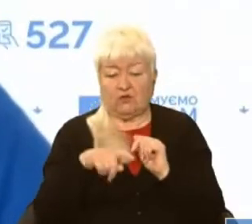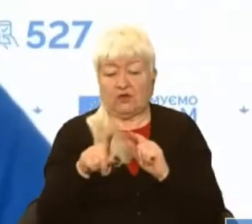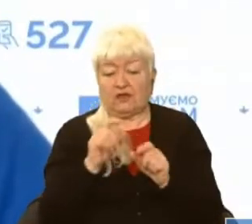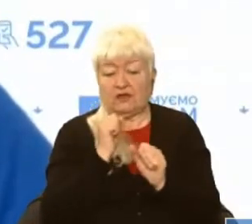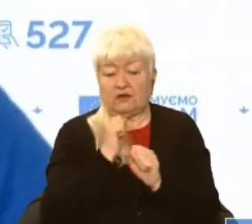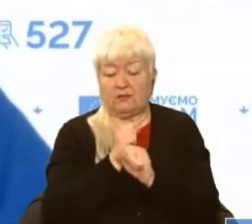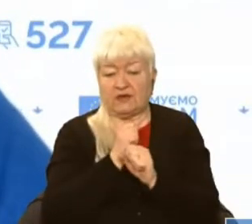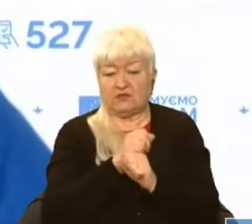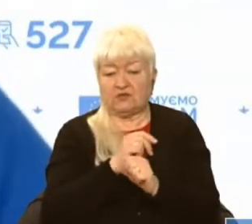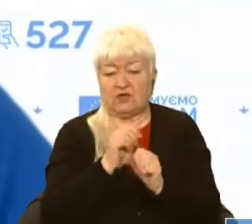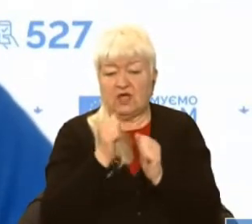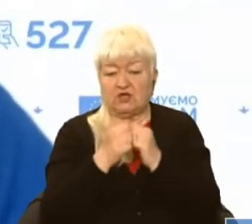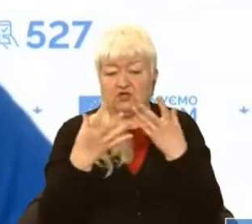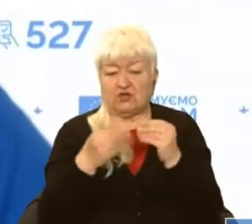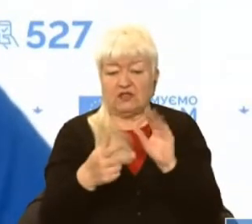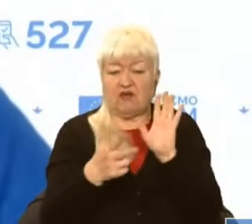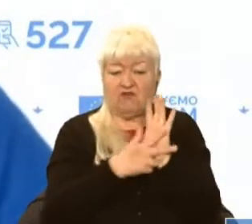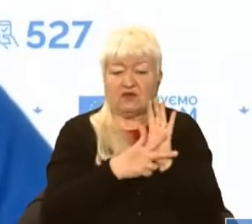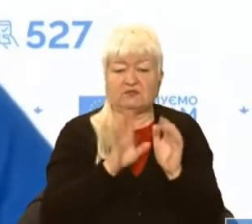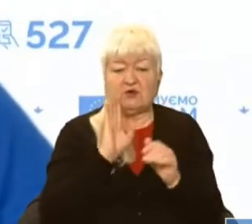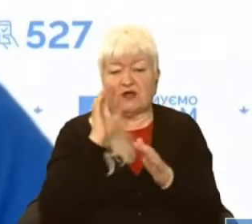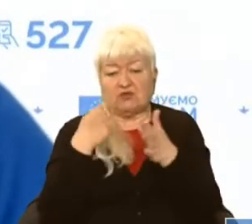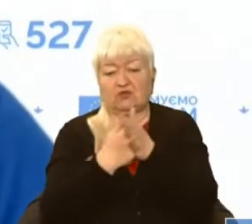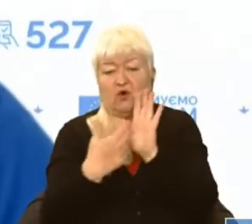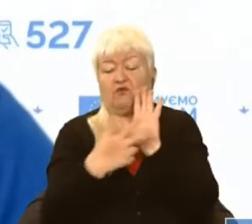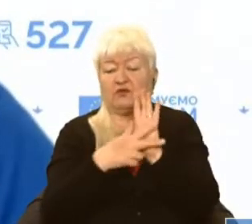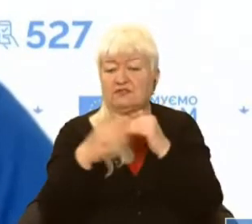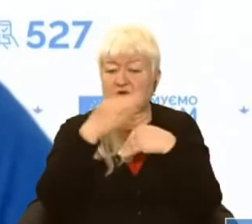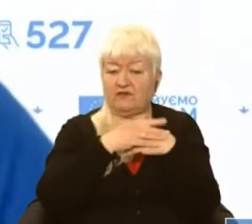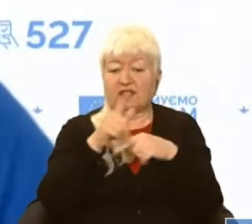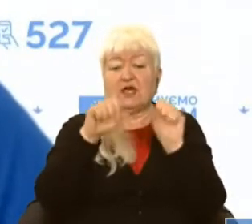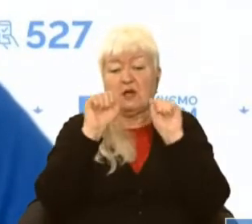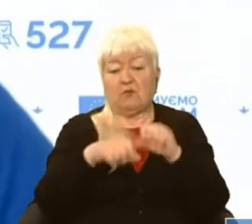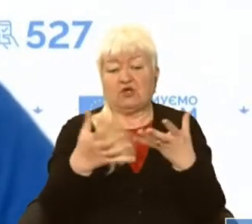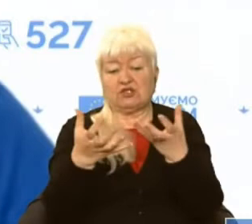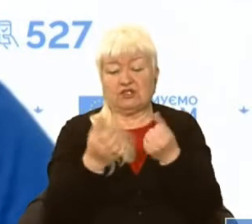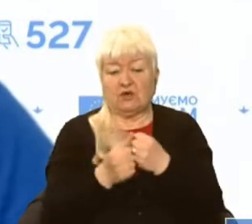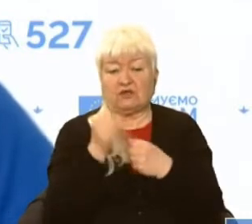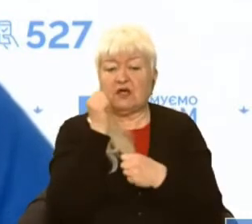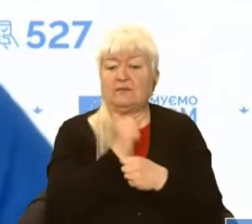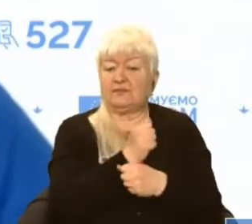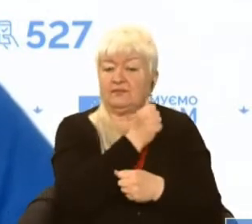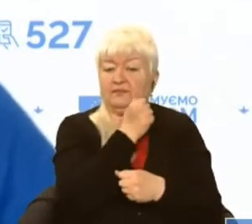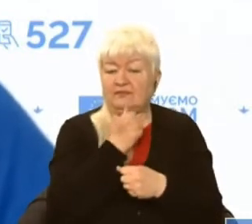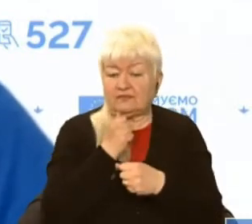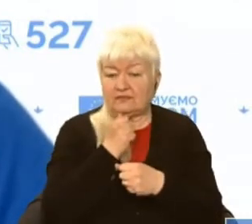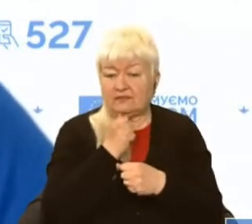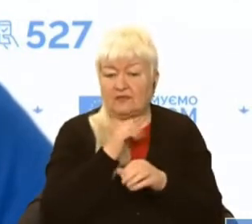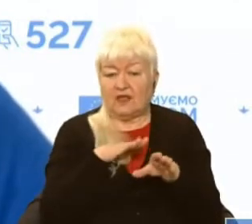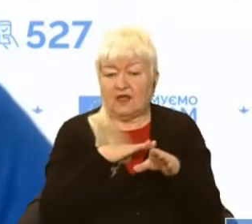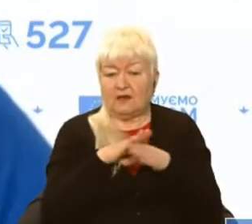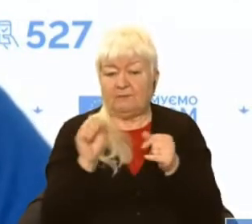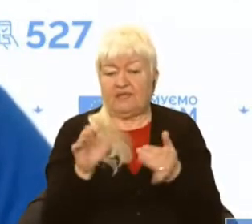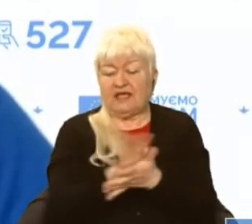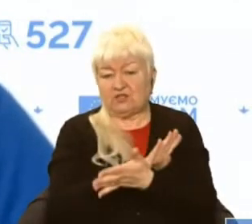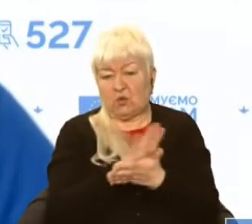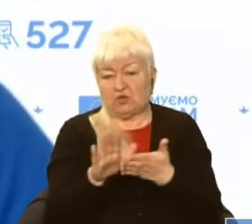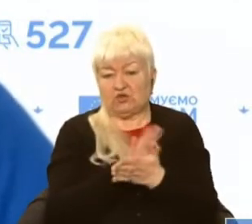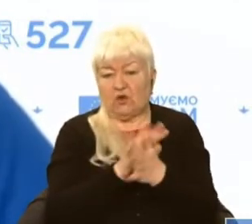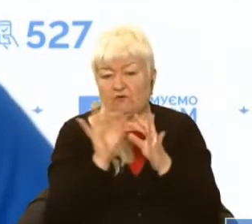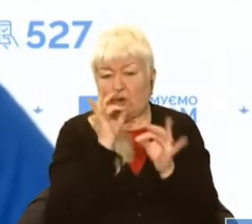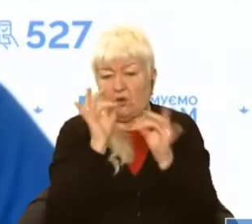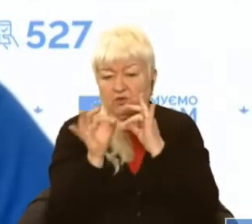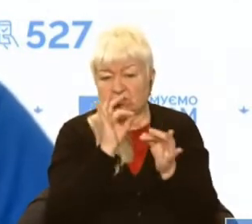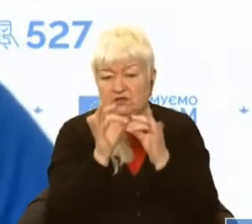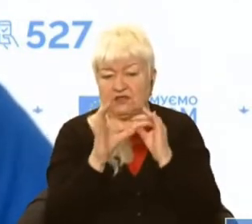щодня з 8 ранку до 8 вечора. там ви можете отримати анонімну, конфіденційну, абсолютно безкоштовну консультацію